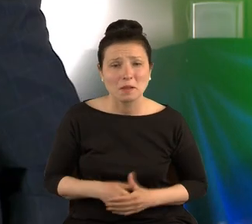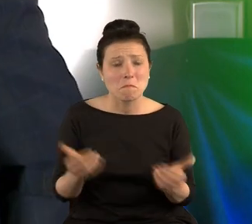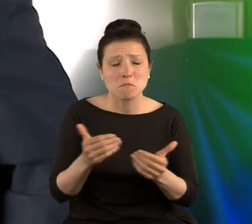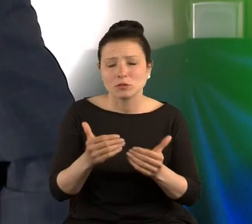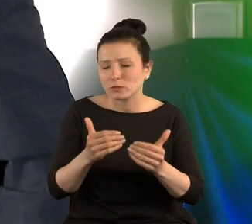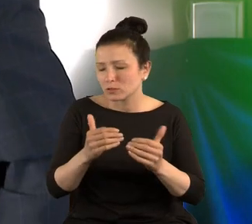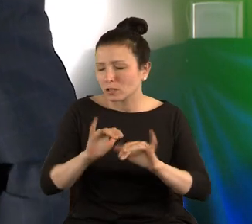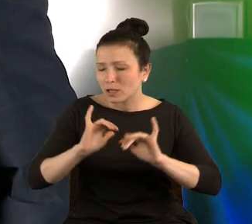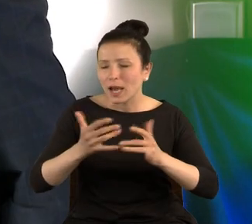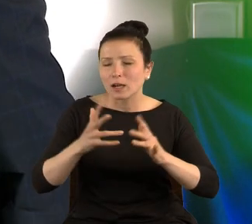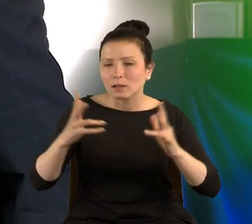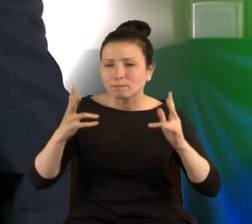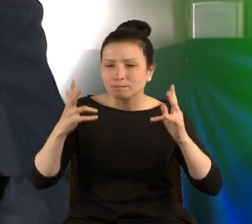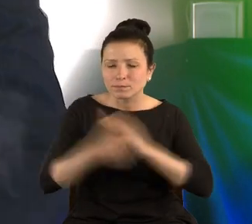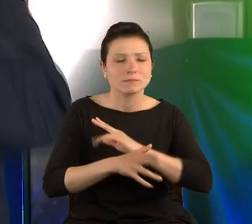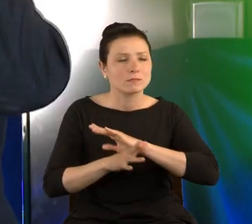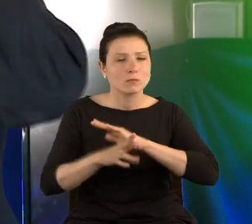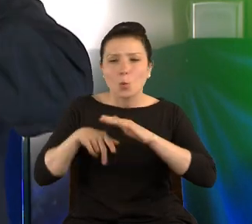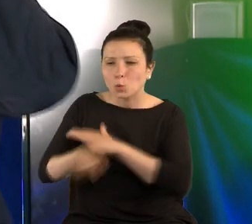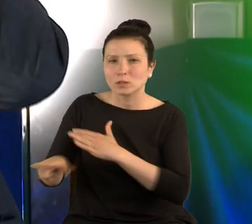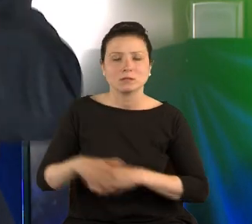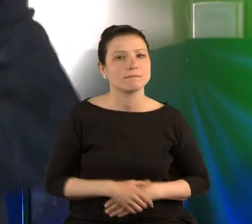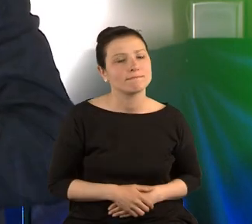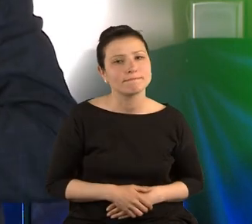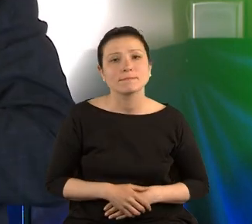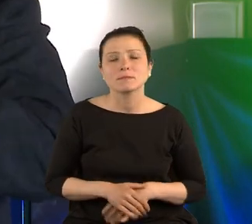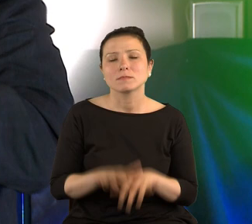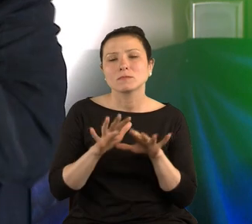możliwości ucieczki. Ilość informacji, która jest